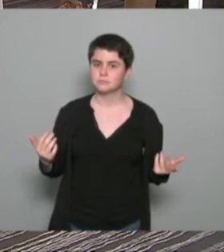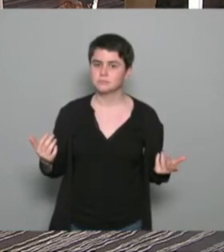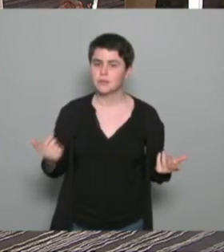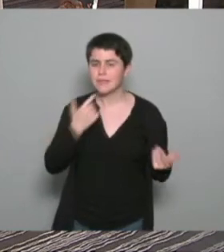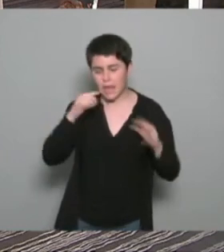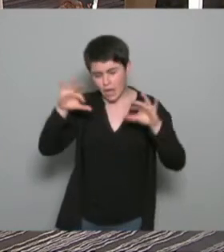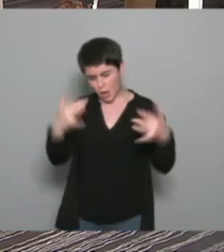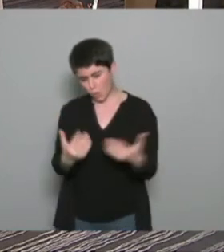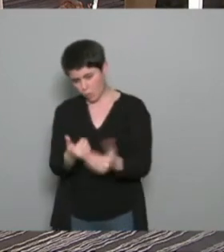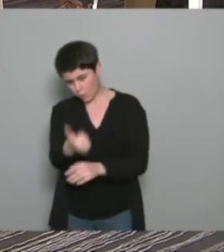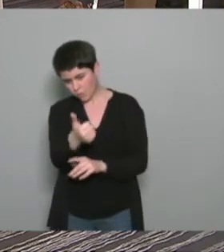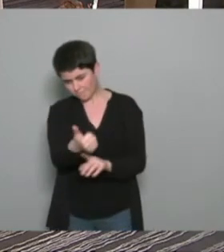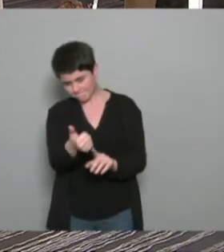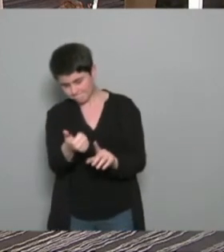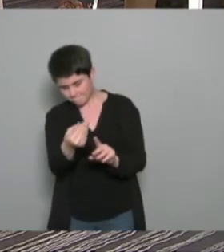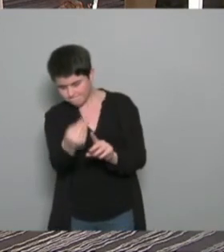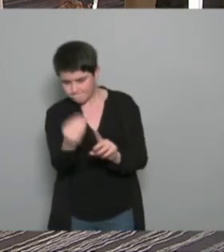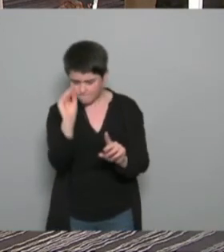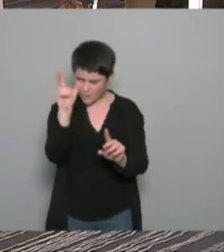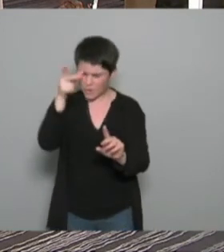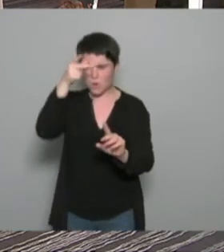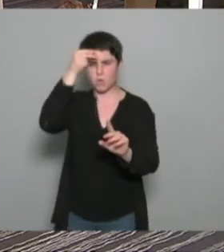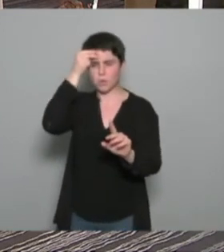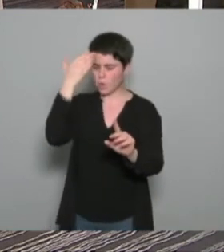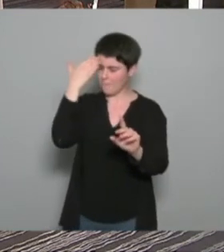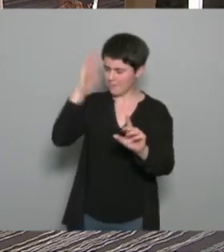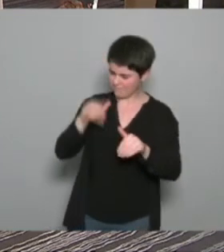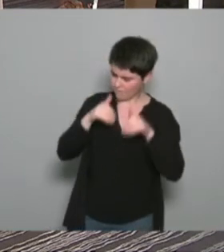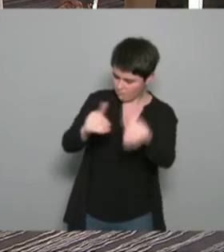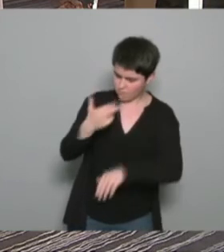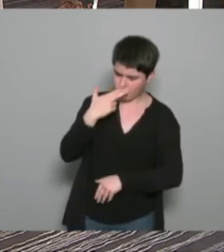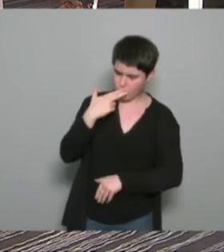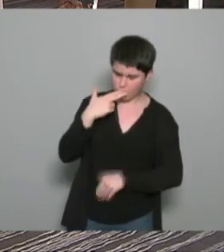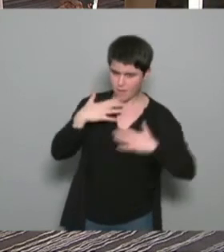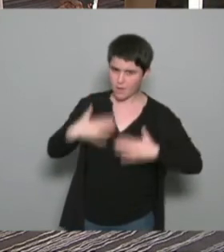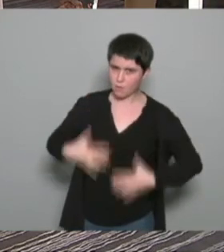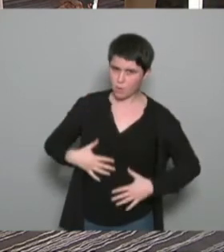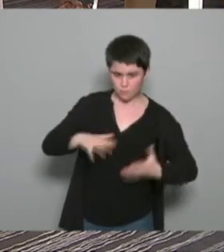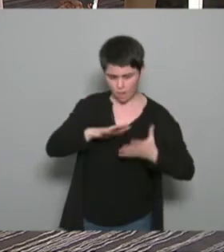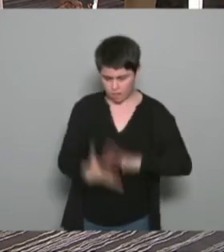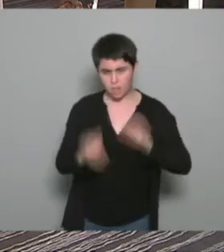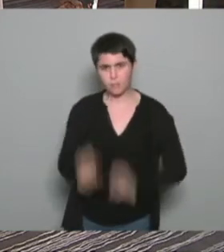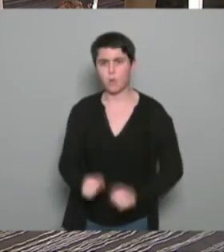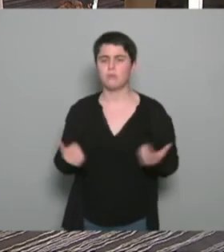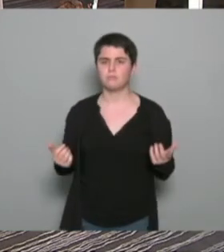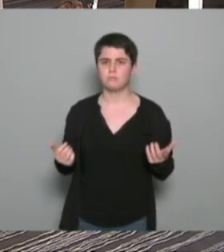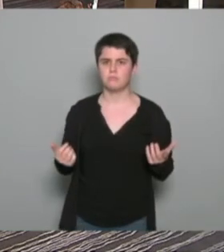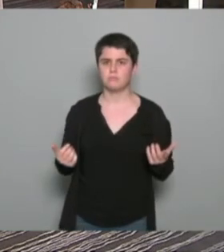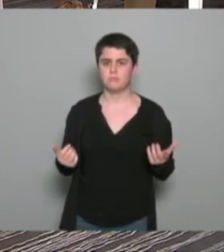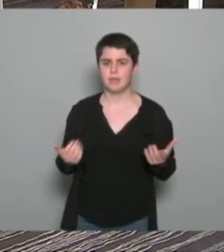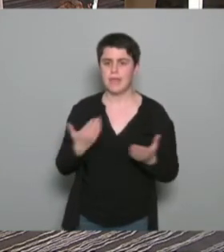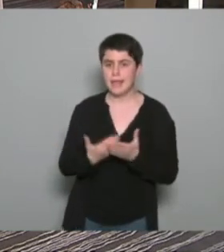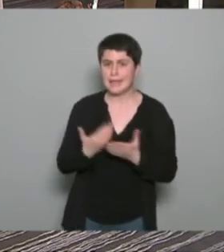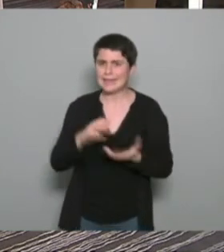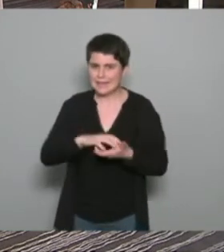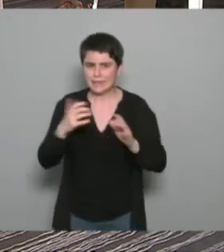comportement ça c'est difficile à faire passer et ça c'est une compétence qu'elle soit de l'activité physique sociale d'animation pour modifier un comportement c